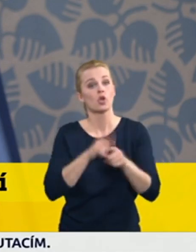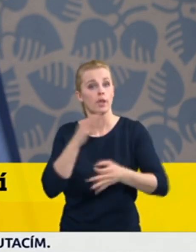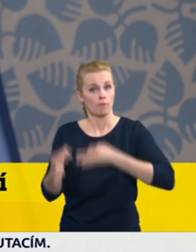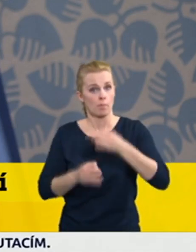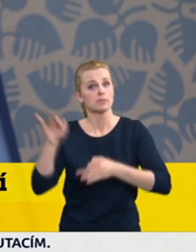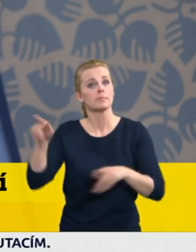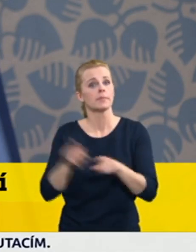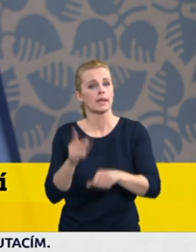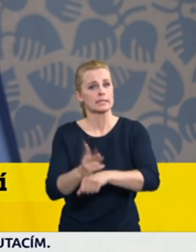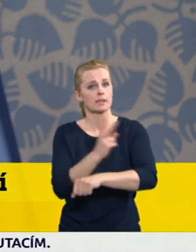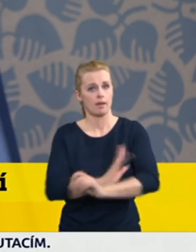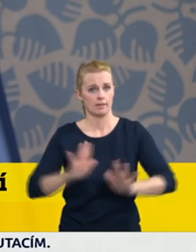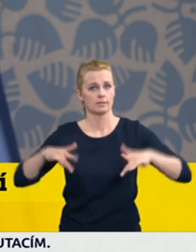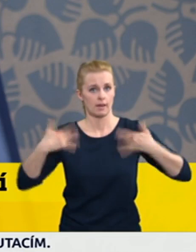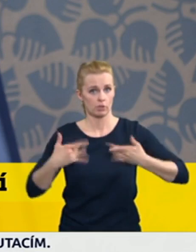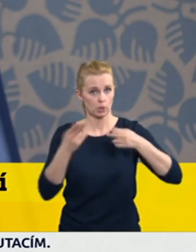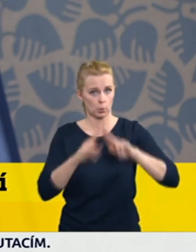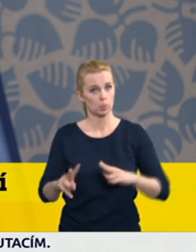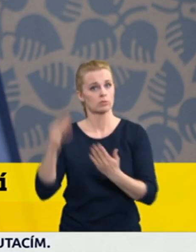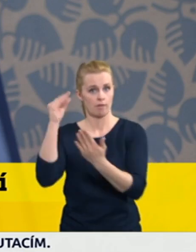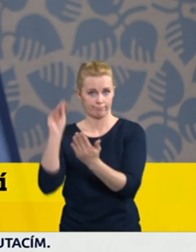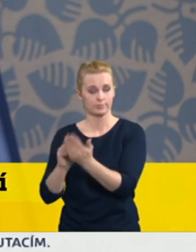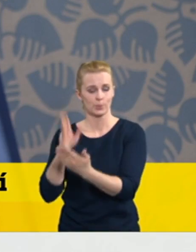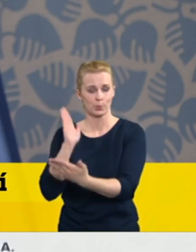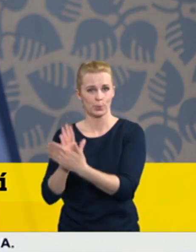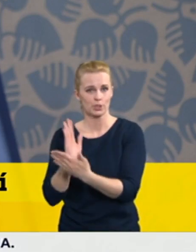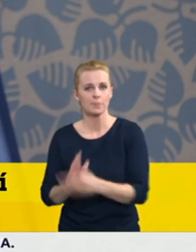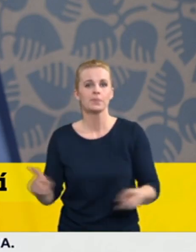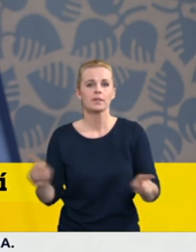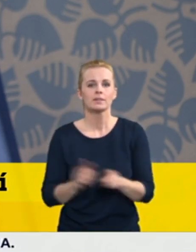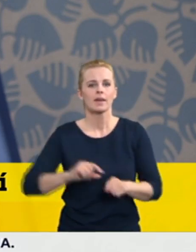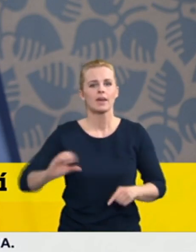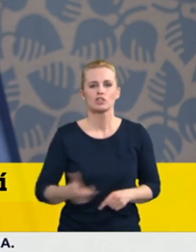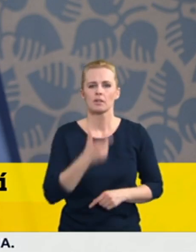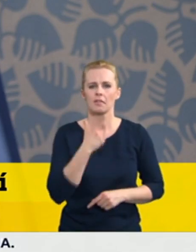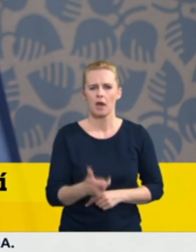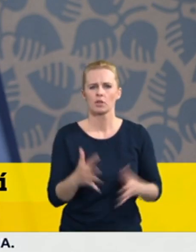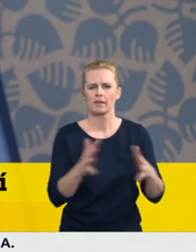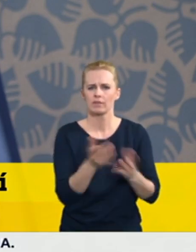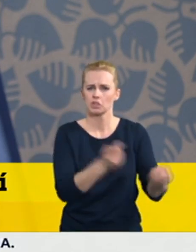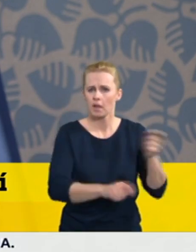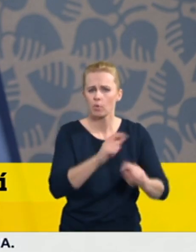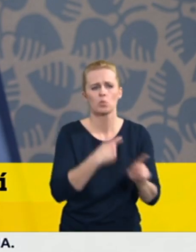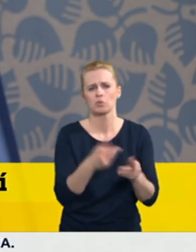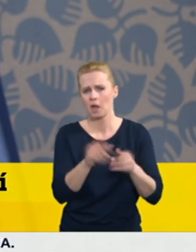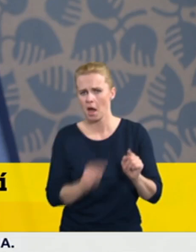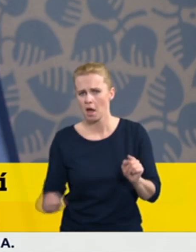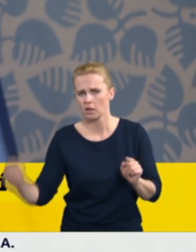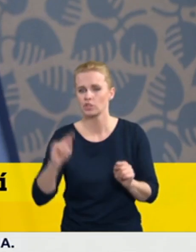Do těchto vyšetření se kromě Národních referenčních laboratoří zapojují i další laboratoře akademických center.